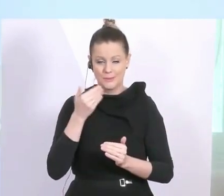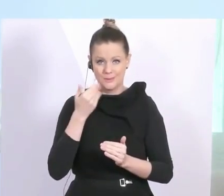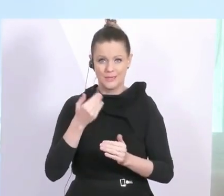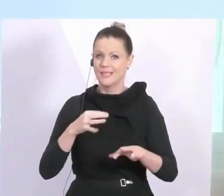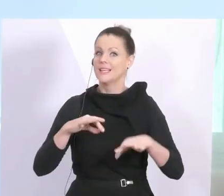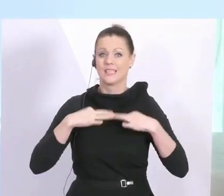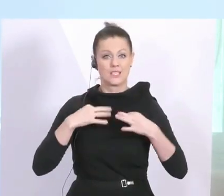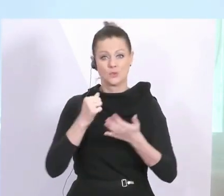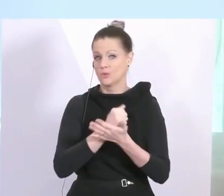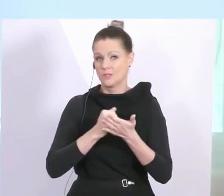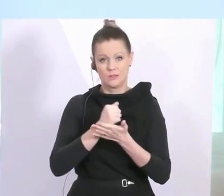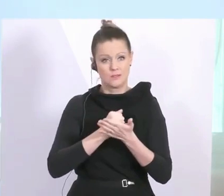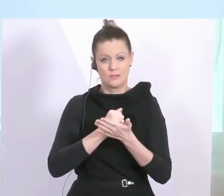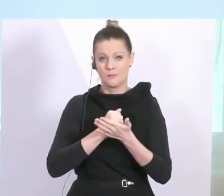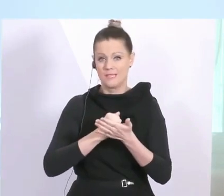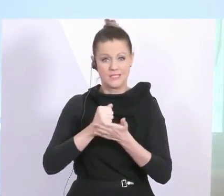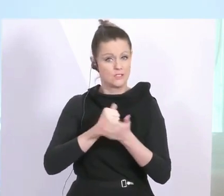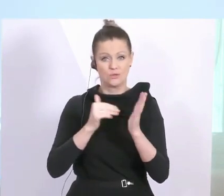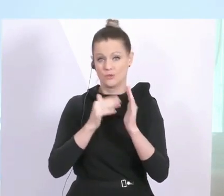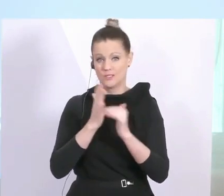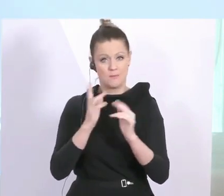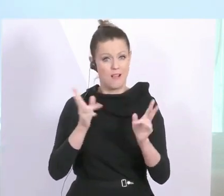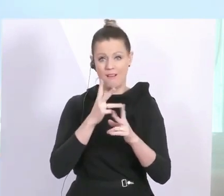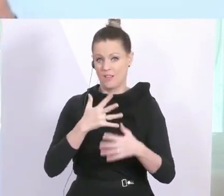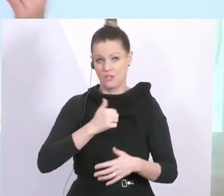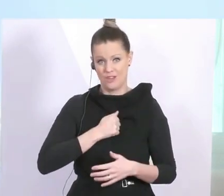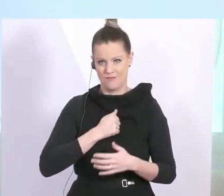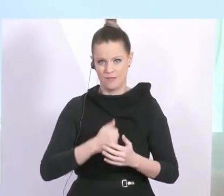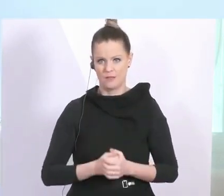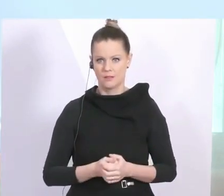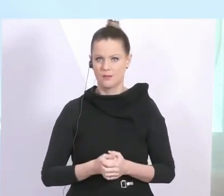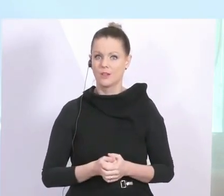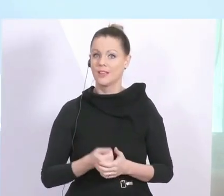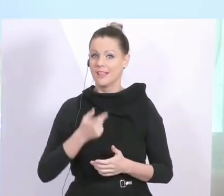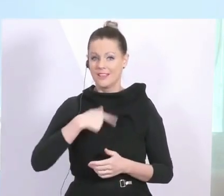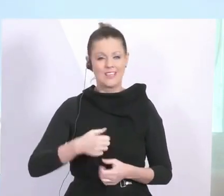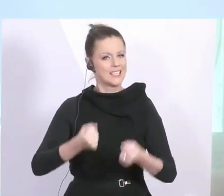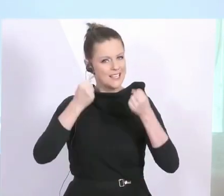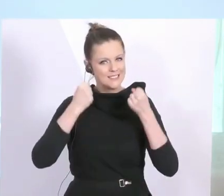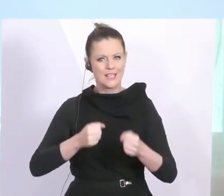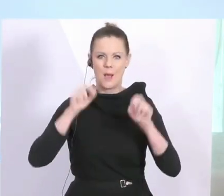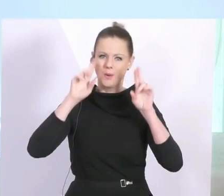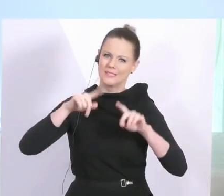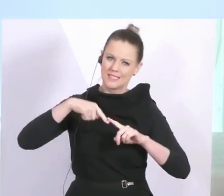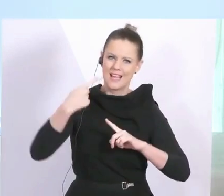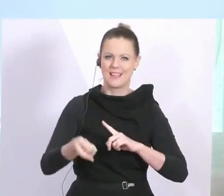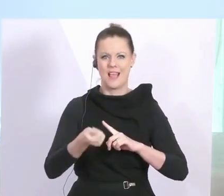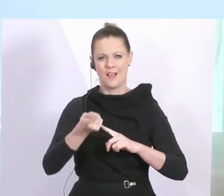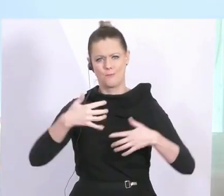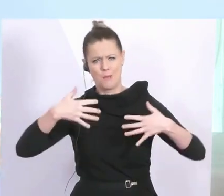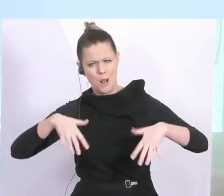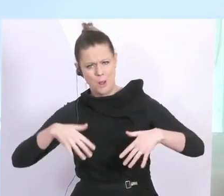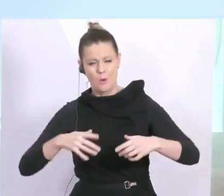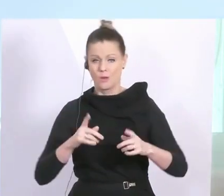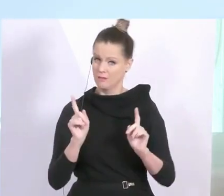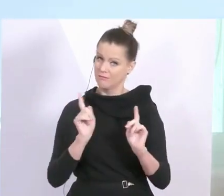deshalb legen wir nach und können nicht mit der Botschaft aufwarten, dass es schon nach Ostern an allen Stellen lockerer wird.